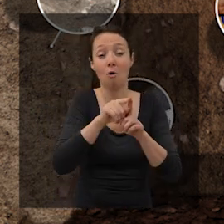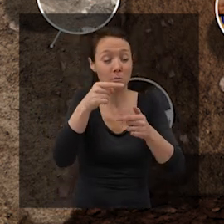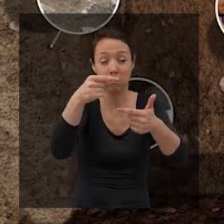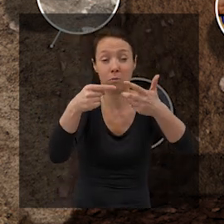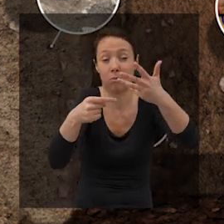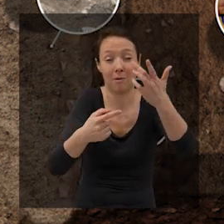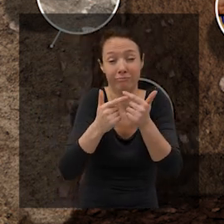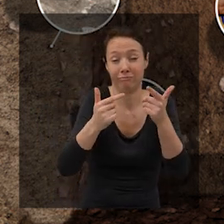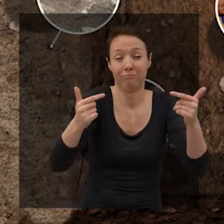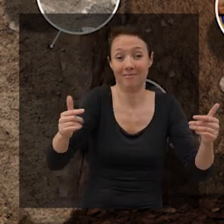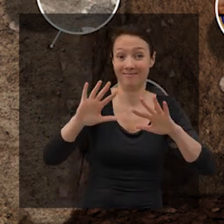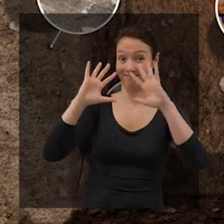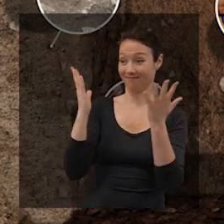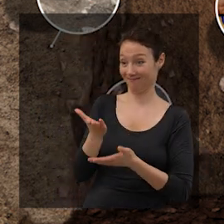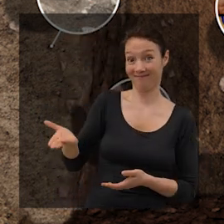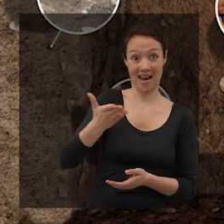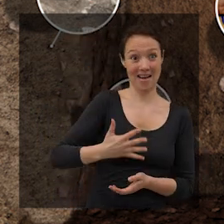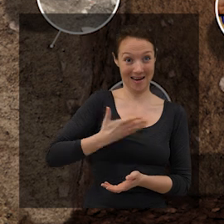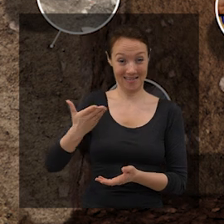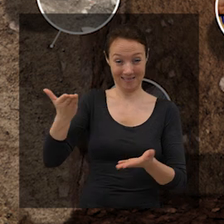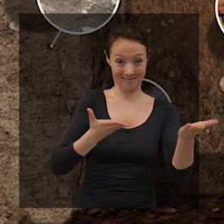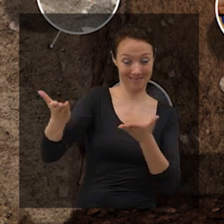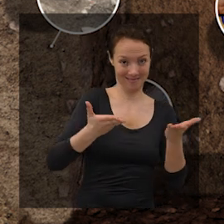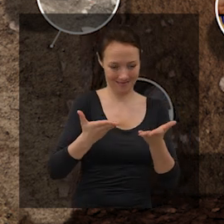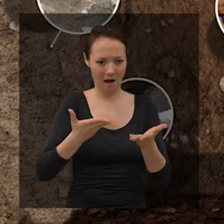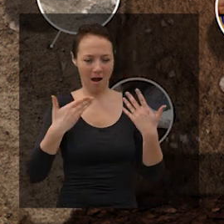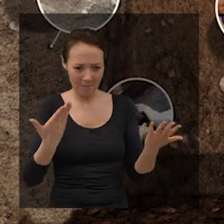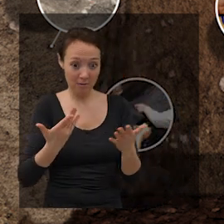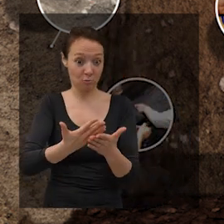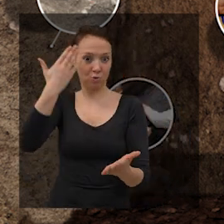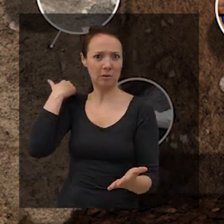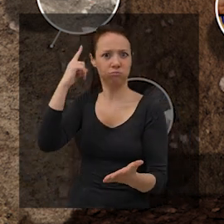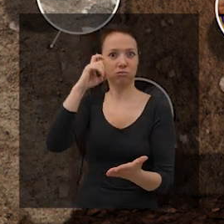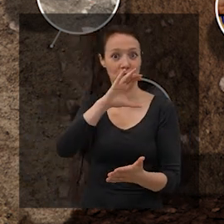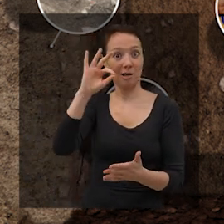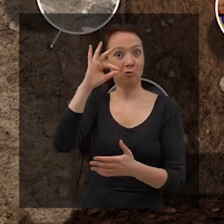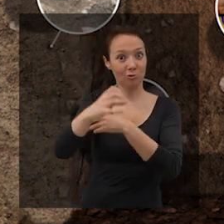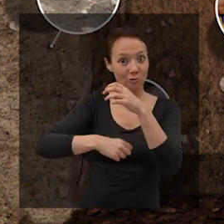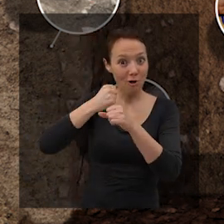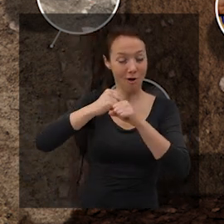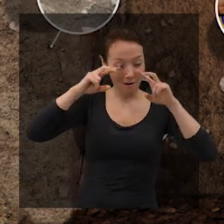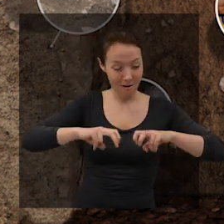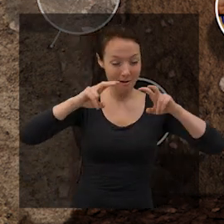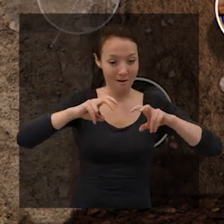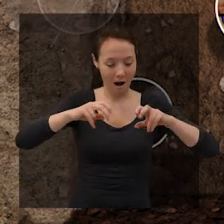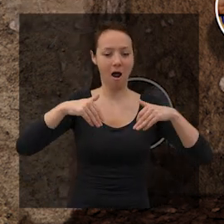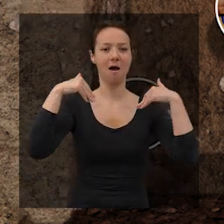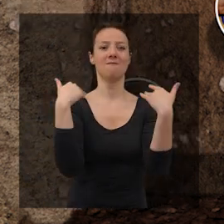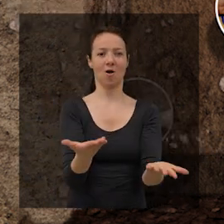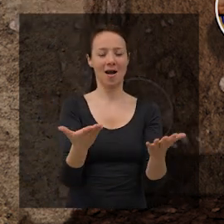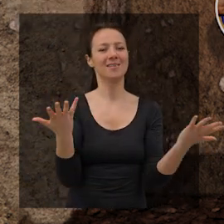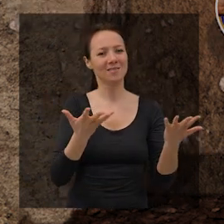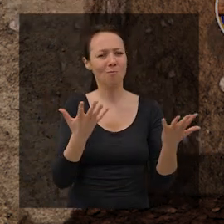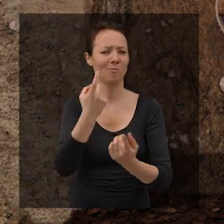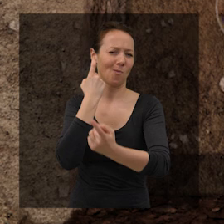'anthropologue et bien d'autres, les archéologues tentent de retracer l'histoire des hommes dans leur environnement. Ici, à Reusé,